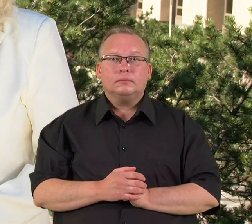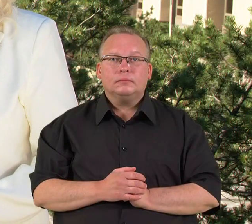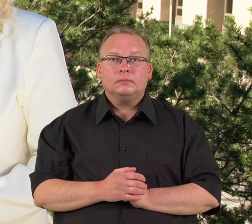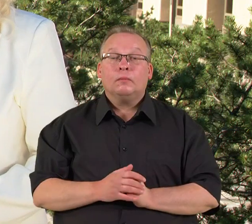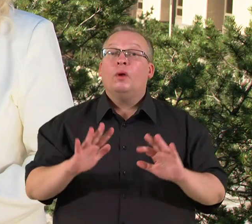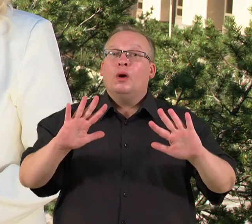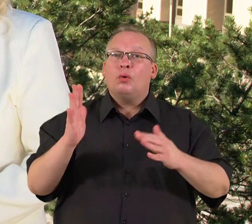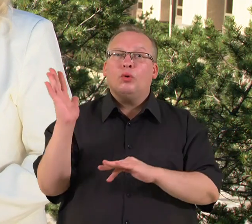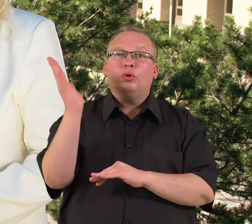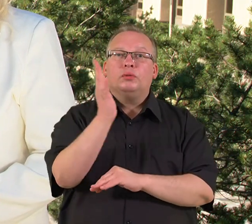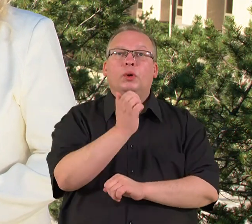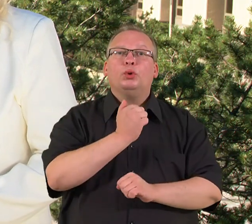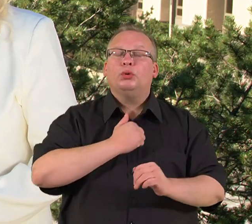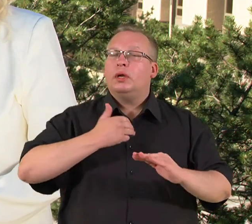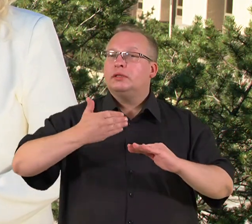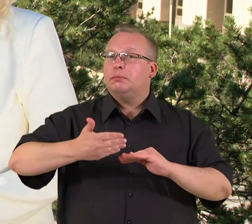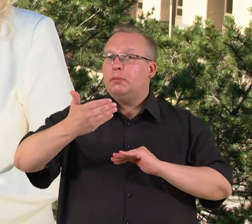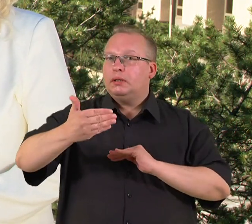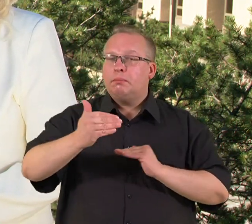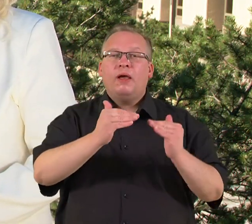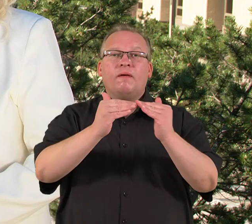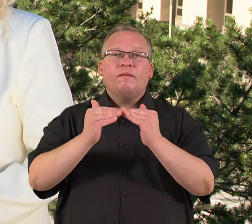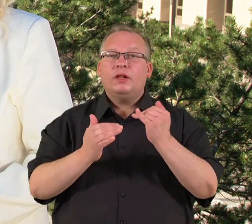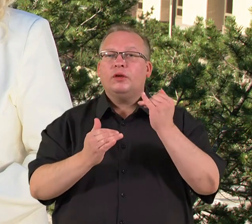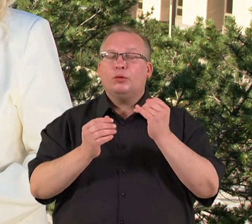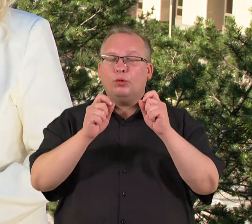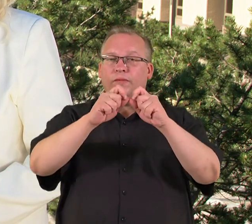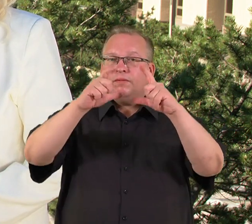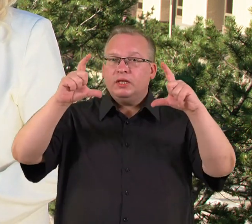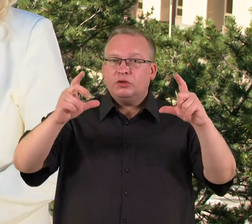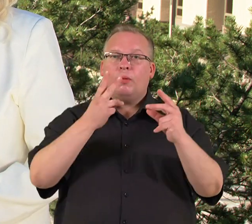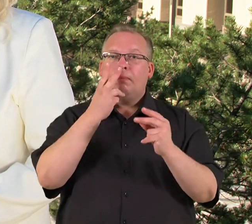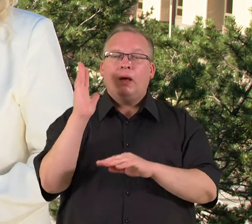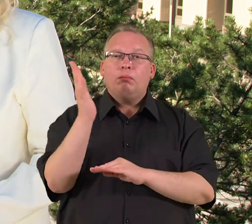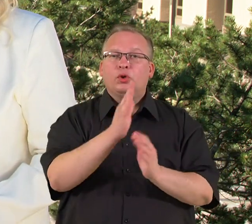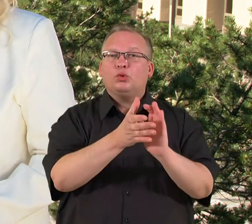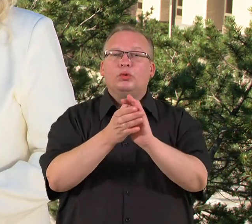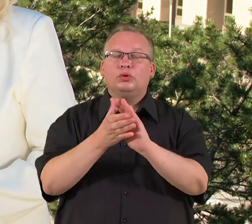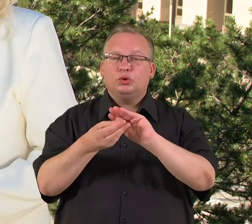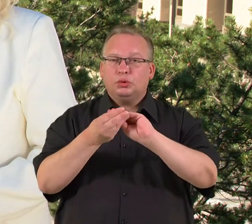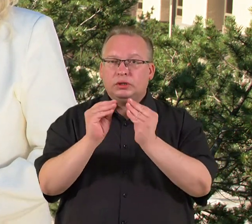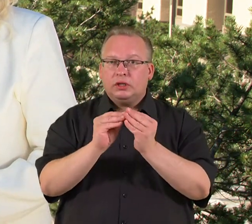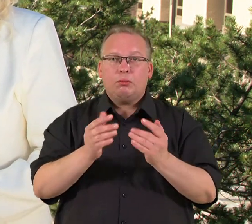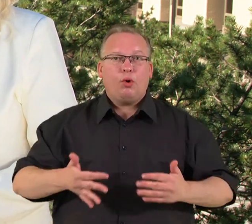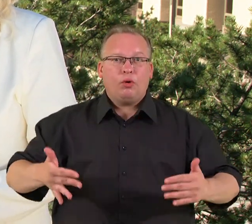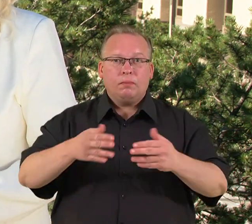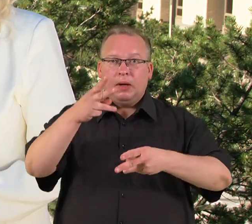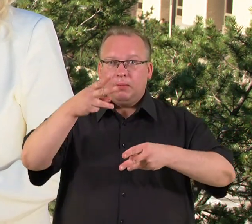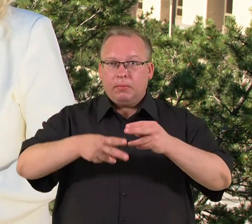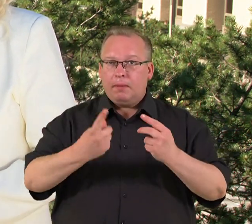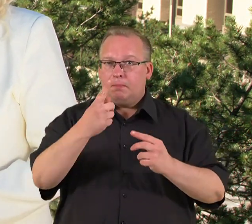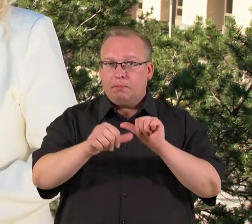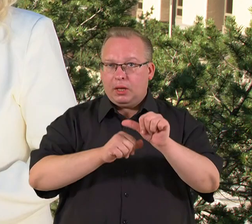Kokius miškus turėsime ateityje? Vieningos vizijos ieško ir nacionalinio miškų susitarimo rengėjai. Baigėsi daugiau